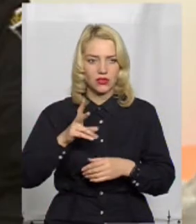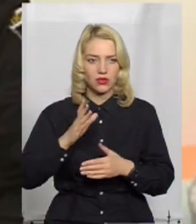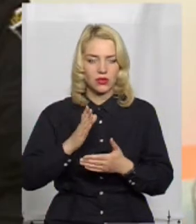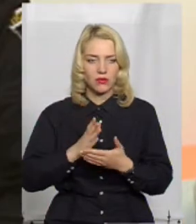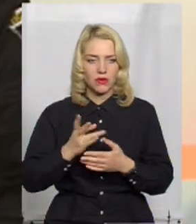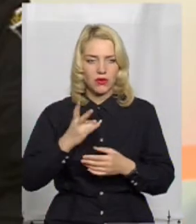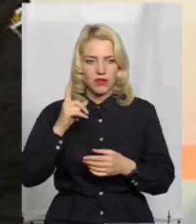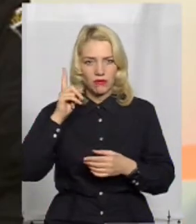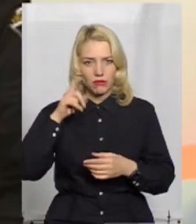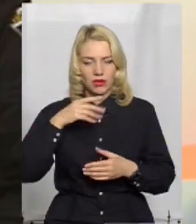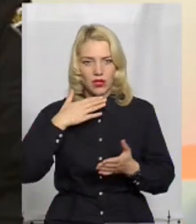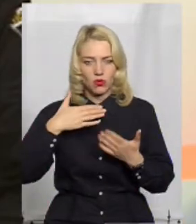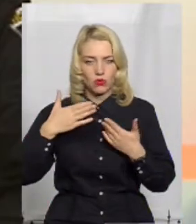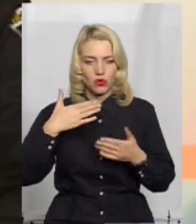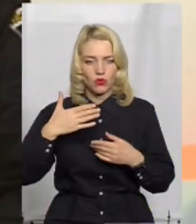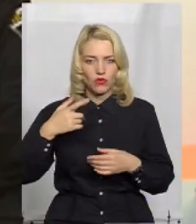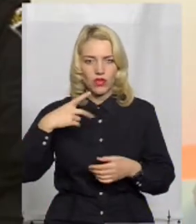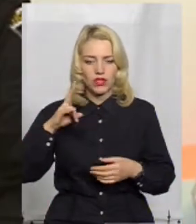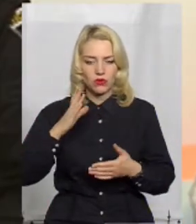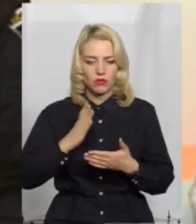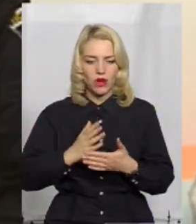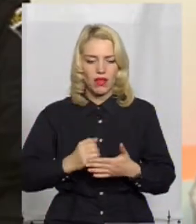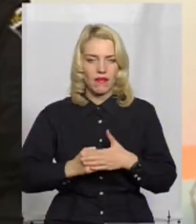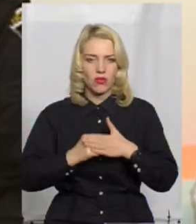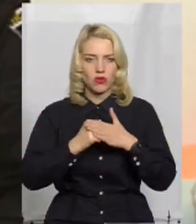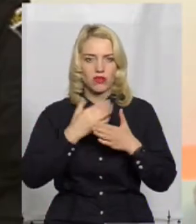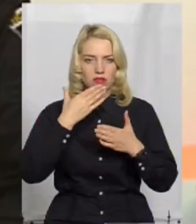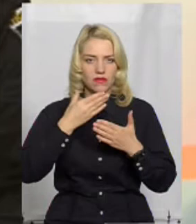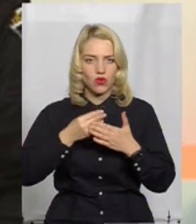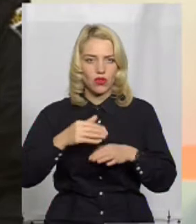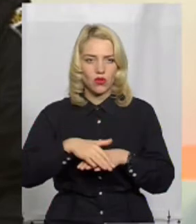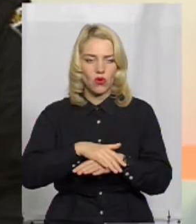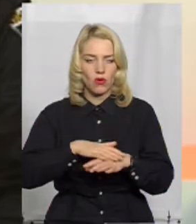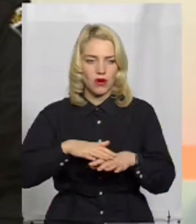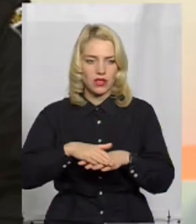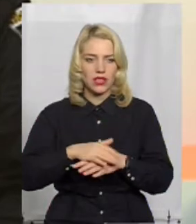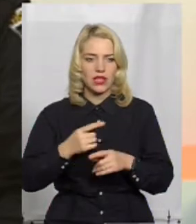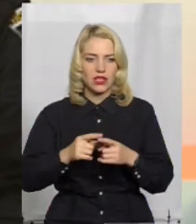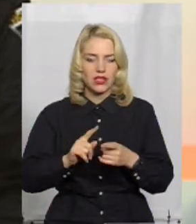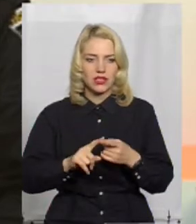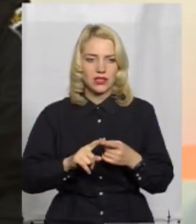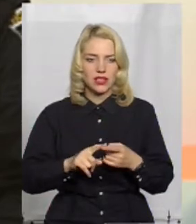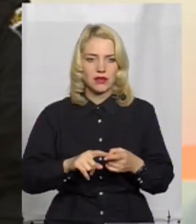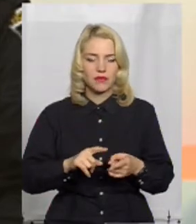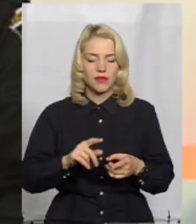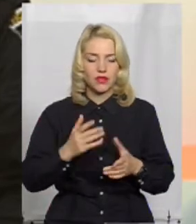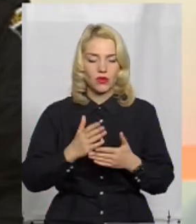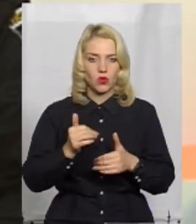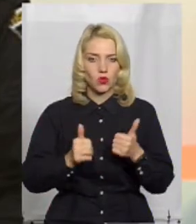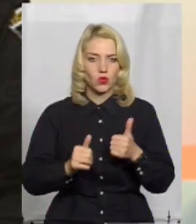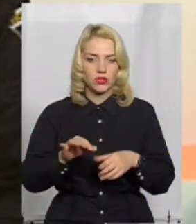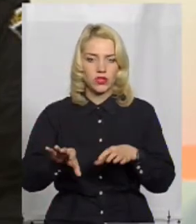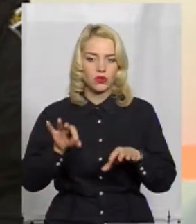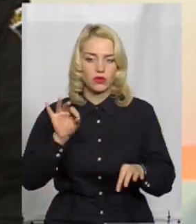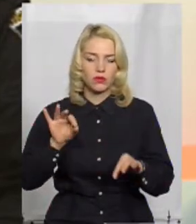комунікувати, який має мати належний авторитет у себе в громаді. Тому це проходить конкурсний відбір, і після